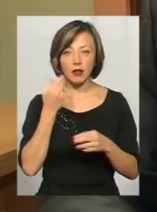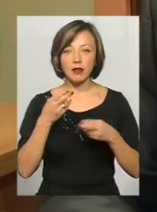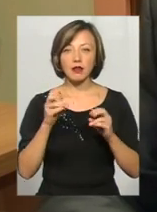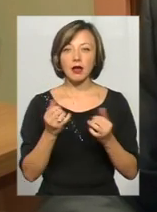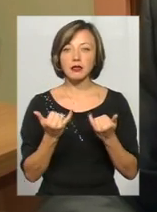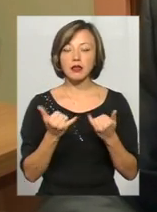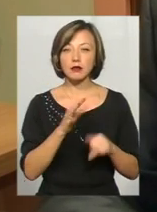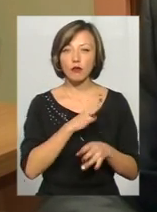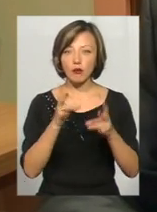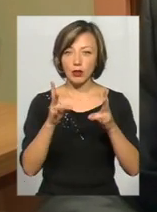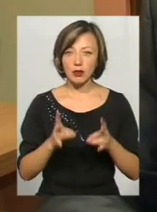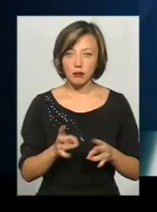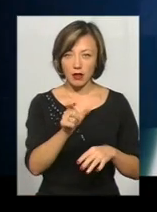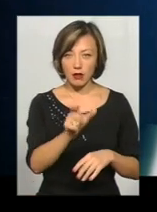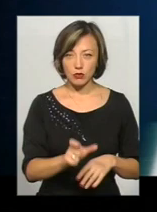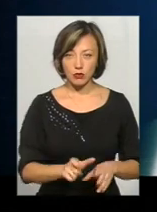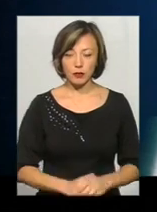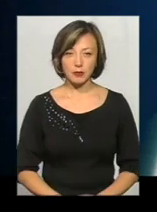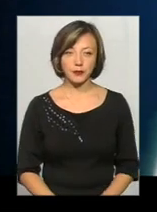потерпілий особа.